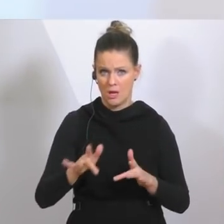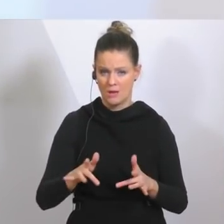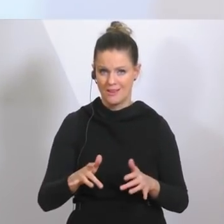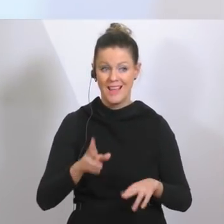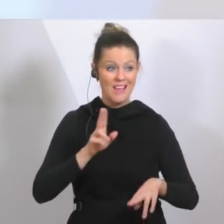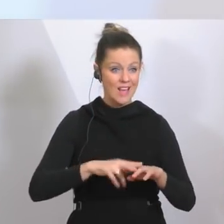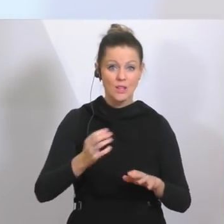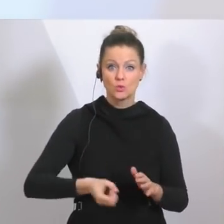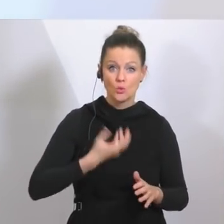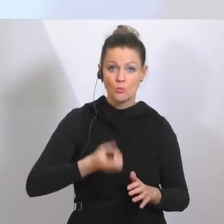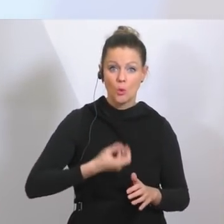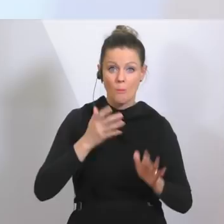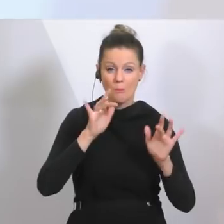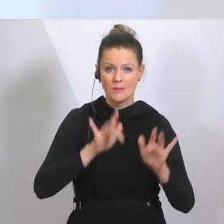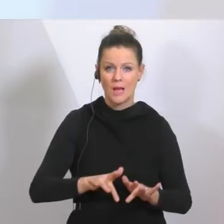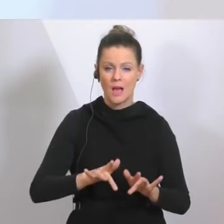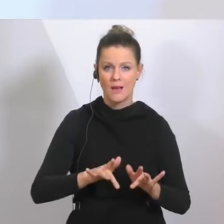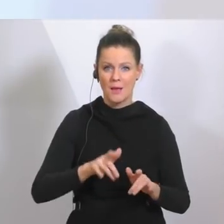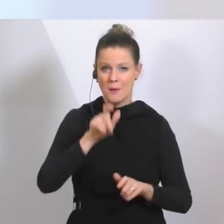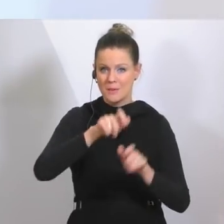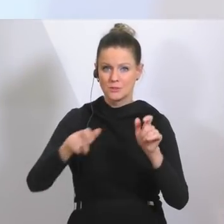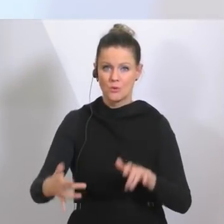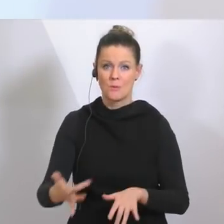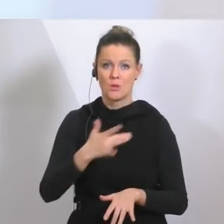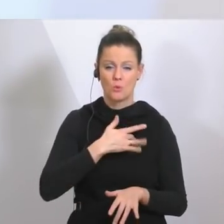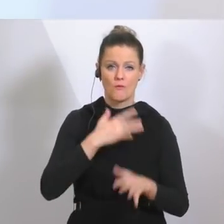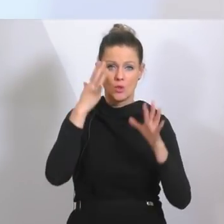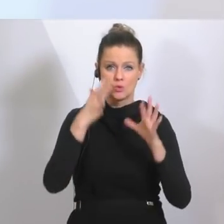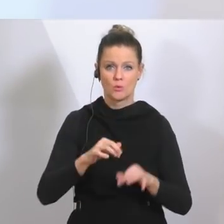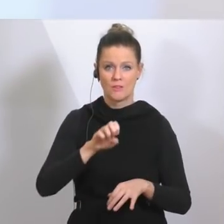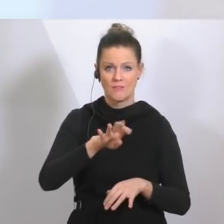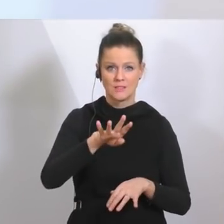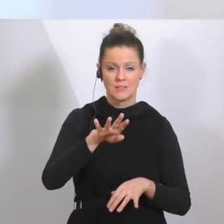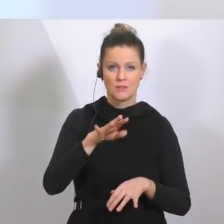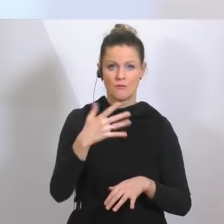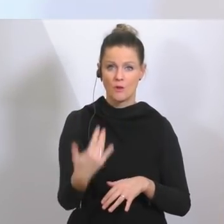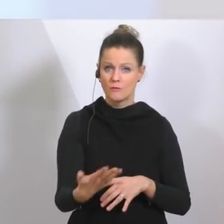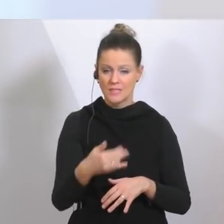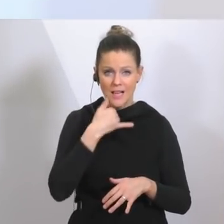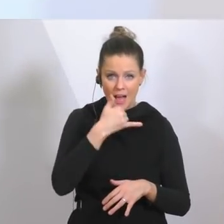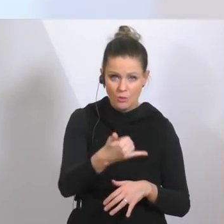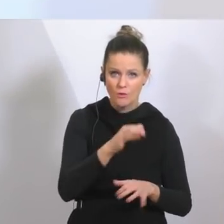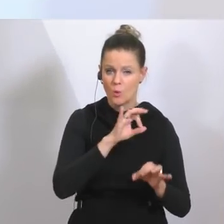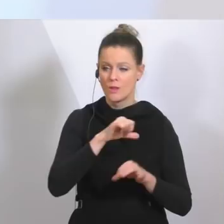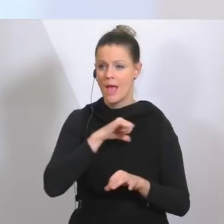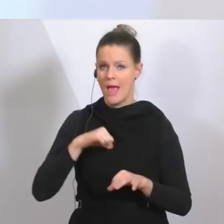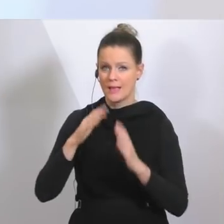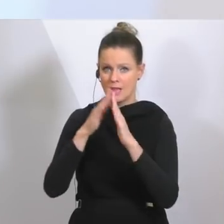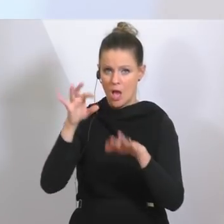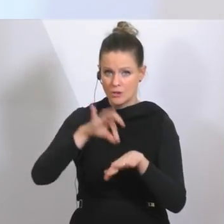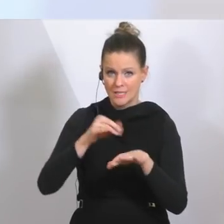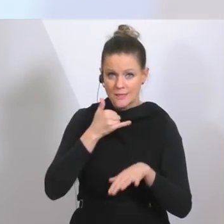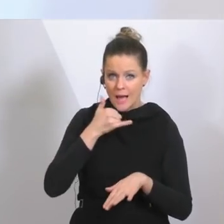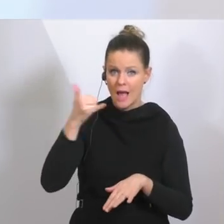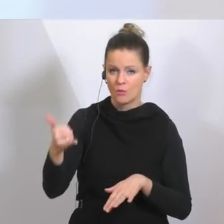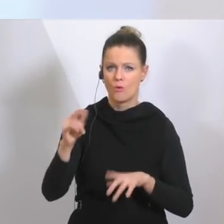ruft ja jeder und jede Betroffene 14,50er Oder ruft beim eigenen Hausarzt an. Und da kommt es